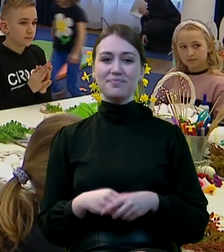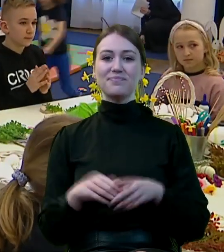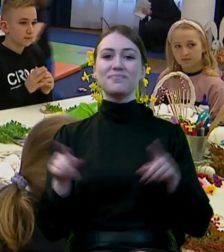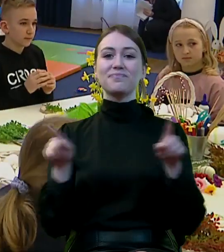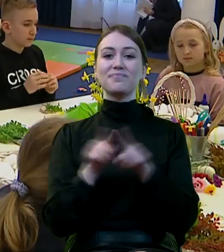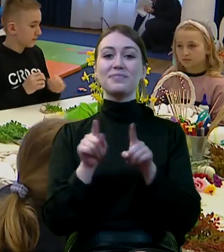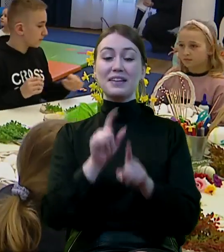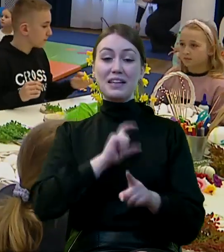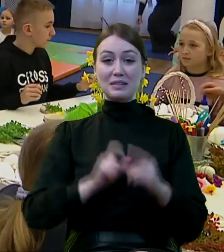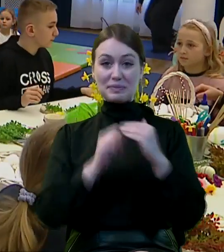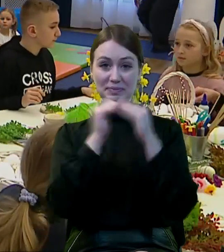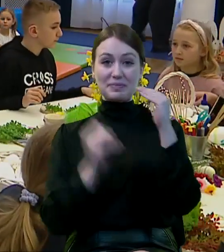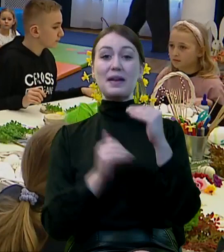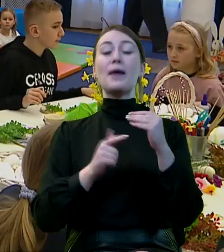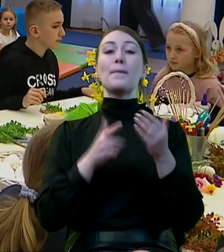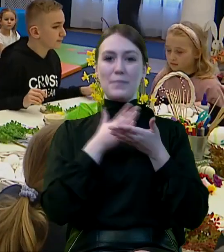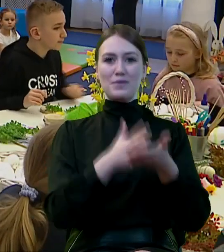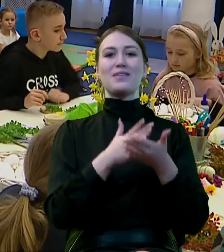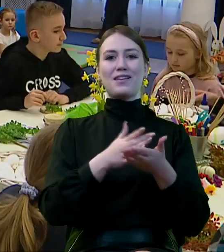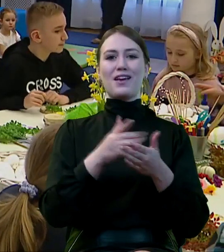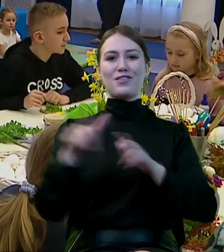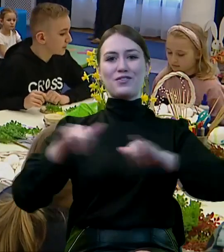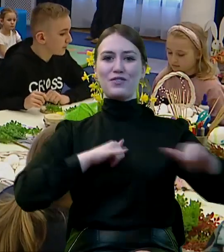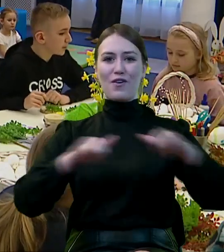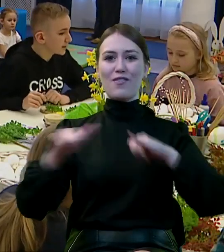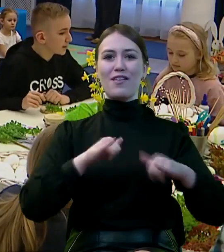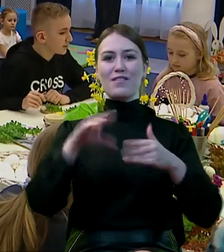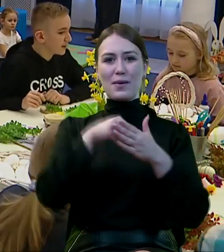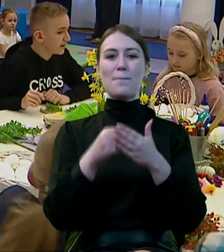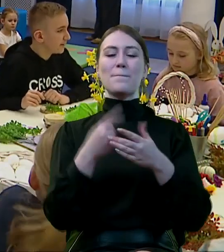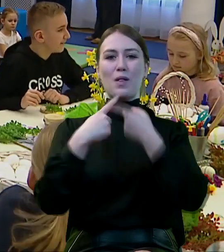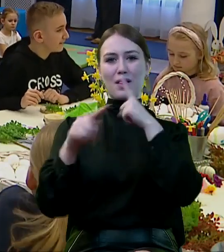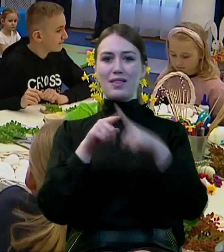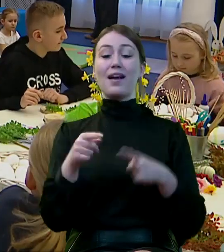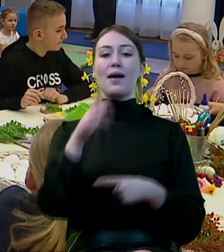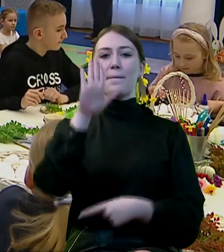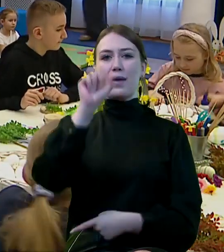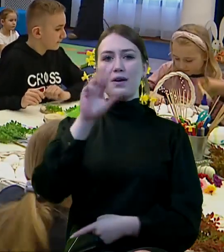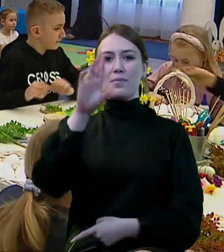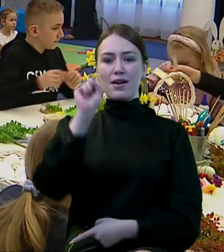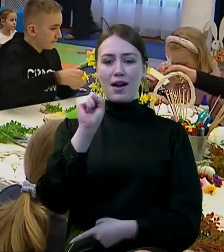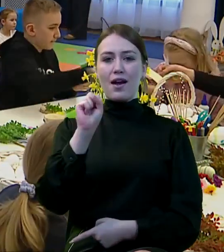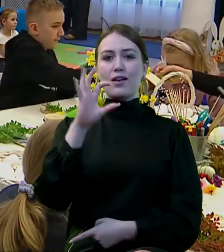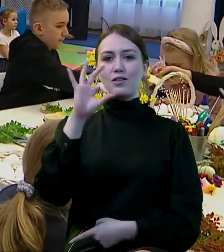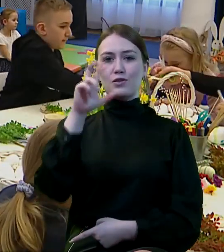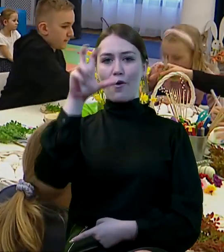Podsekretarz stanu i pełnomocnika rządu ds. polityki demograficznej, panią Barbarę Sochę.